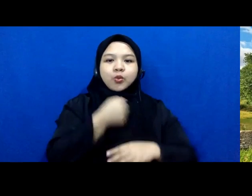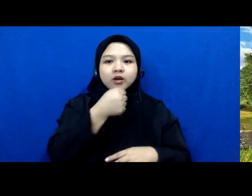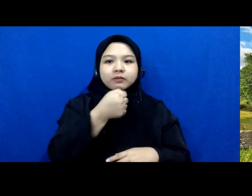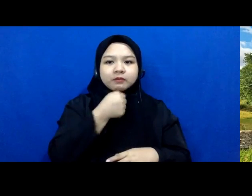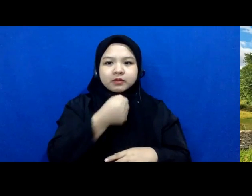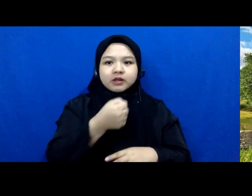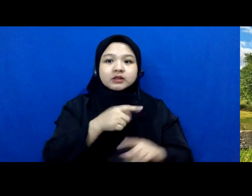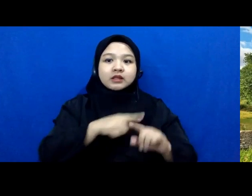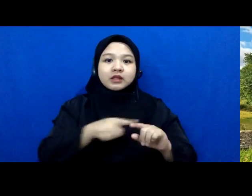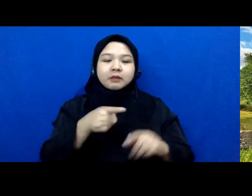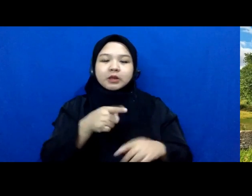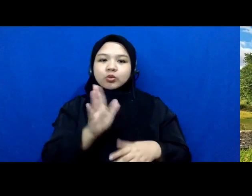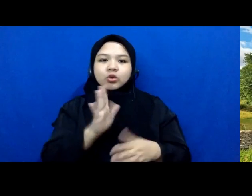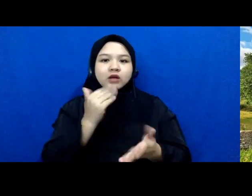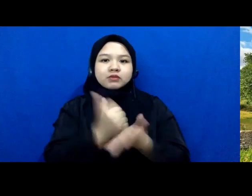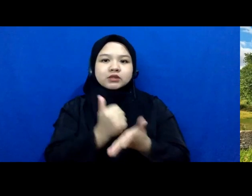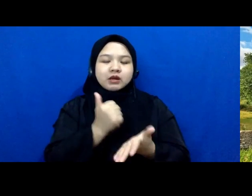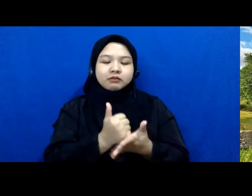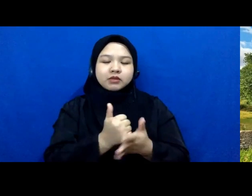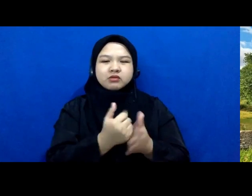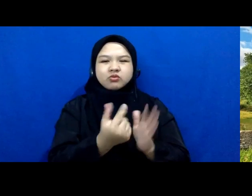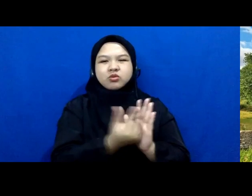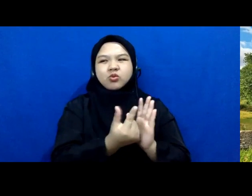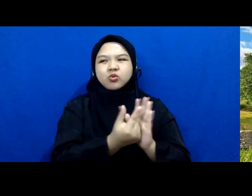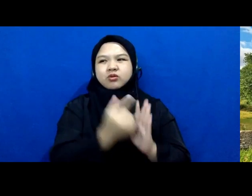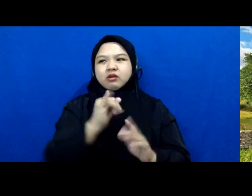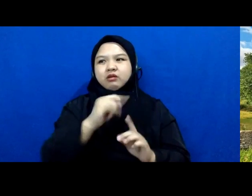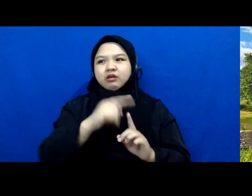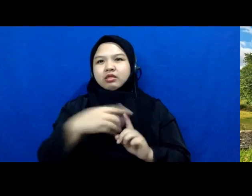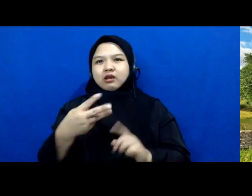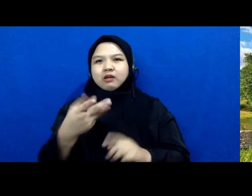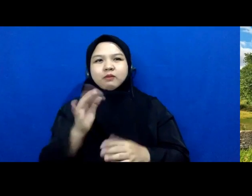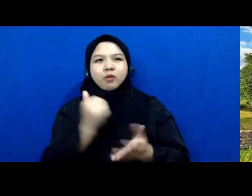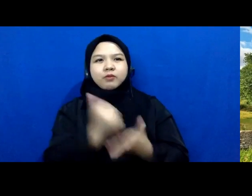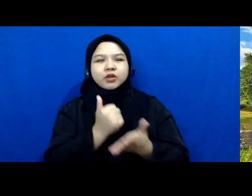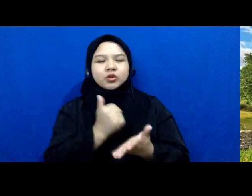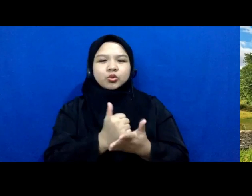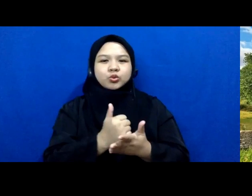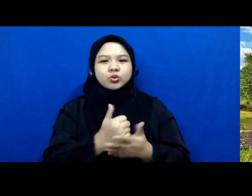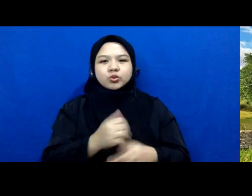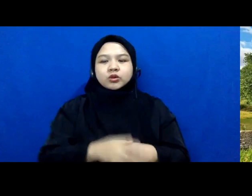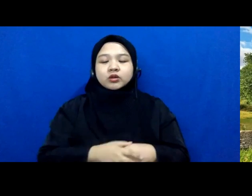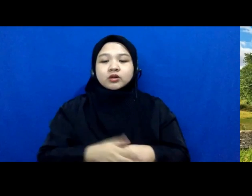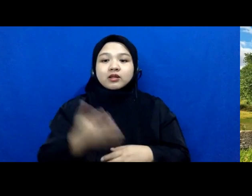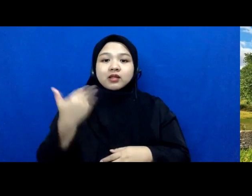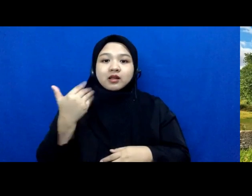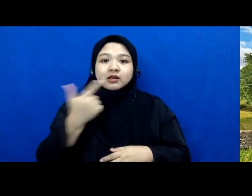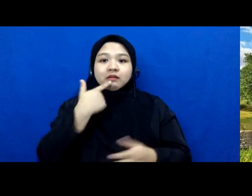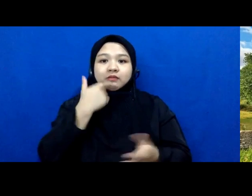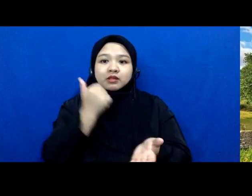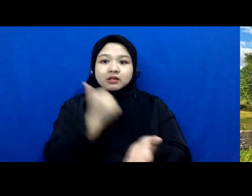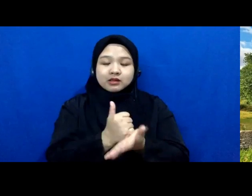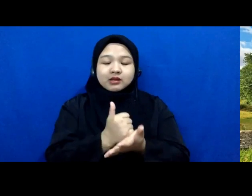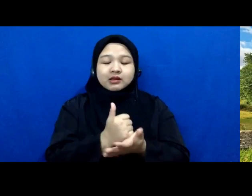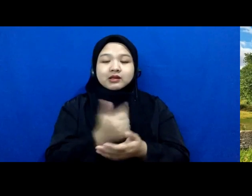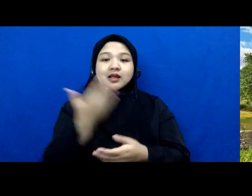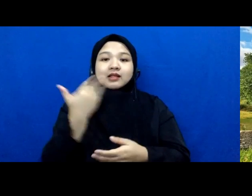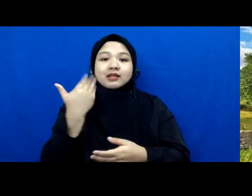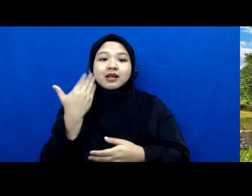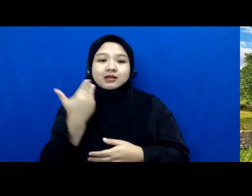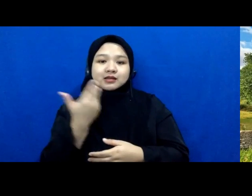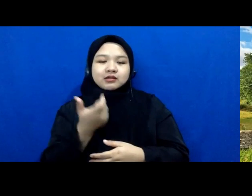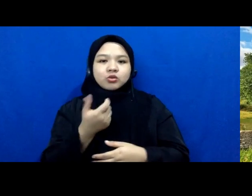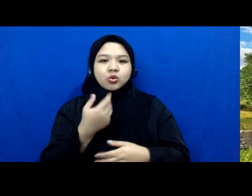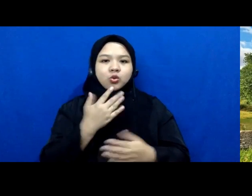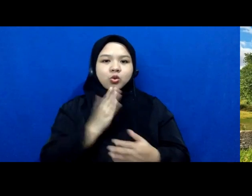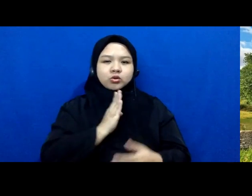dengan adanya undang-undang ITE ini poin Mbak Aci tadi penting untuk apa namanya konsisten dan